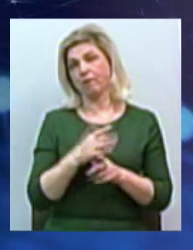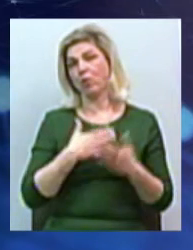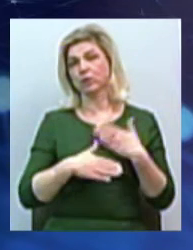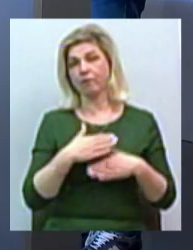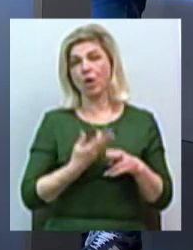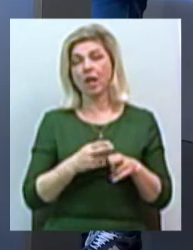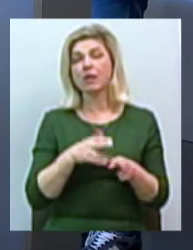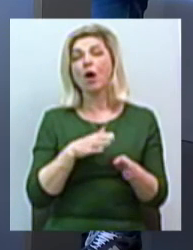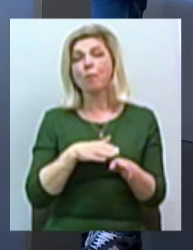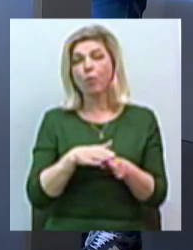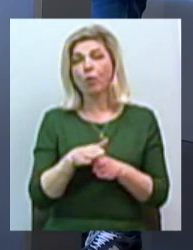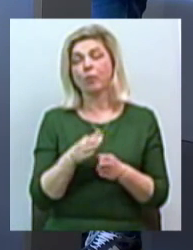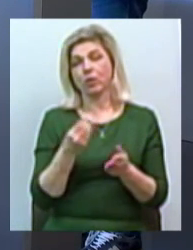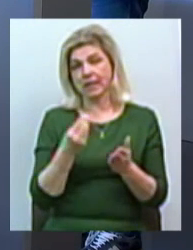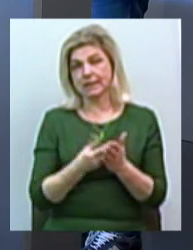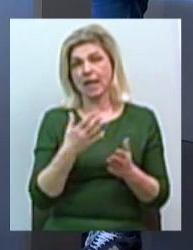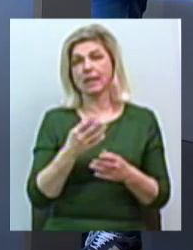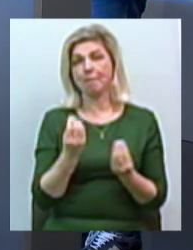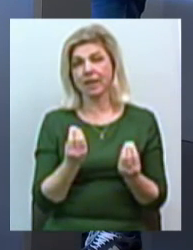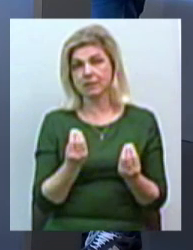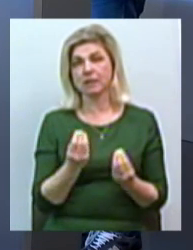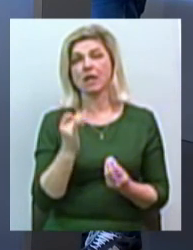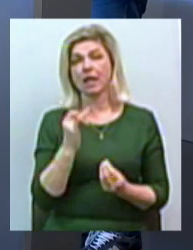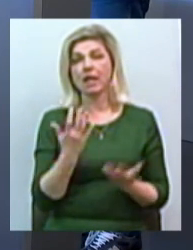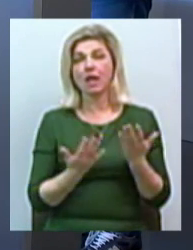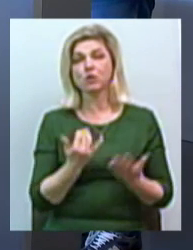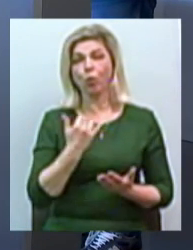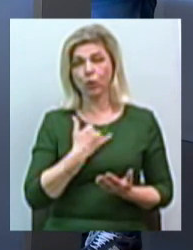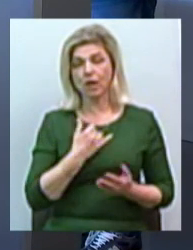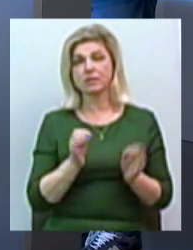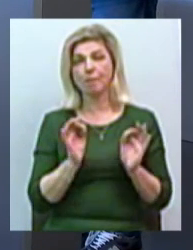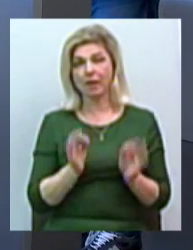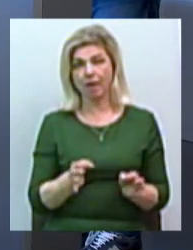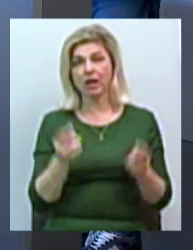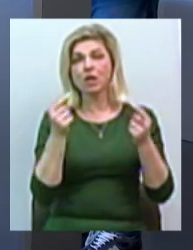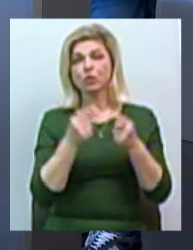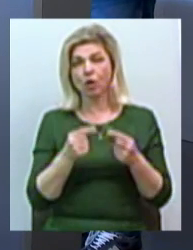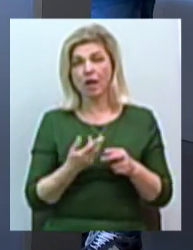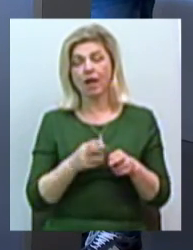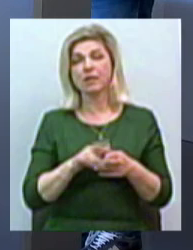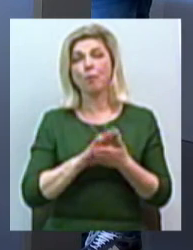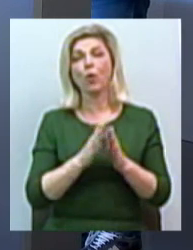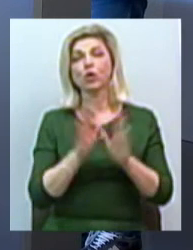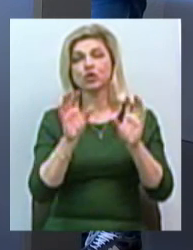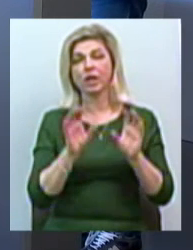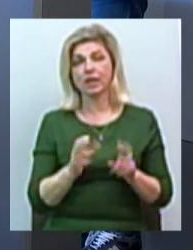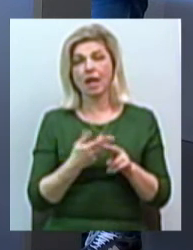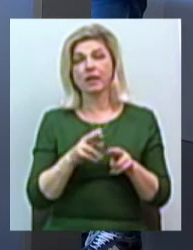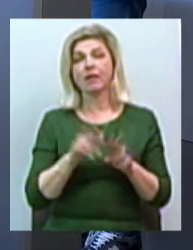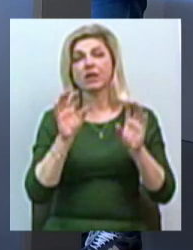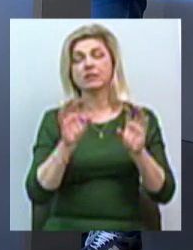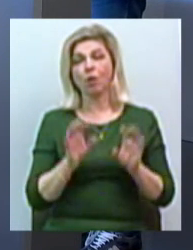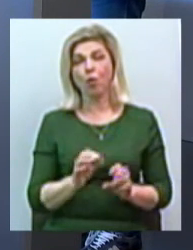повноцінний бізнес, високодоходний бізнес, який, якщо у нас тут правильно, согласно цього положення, цих законів правильно